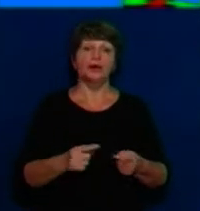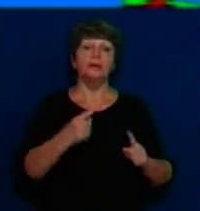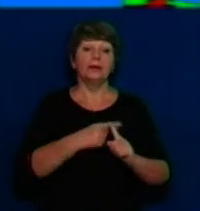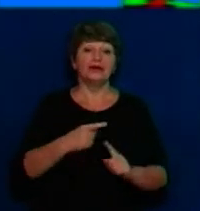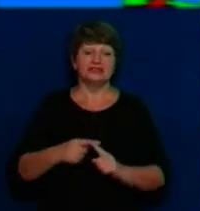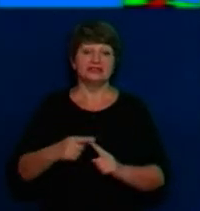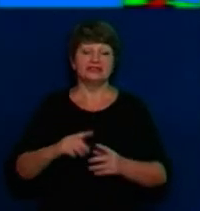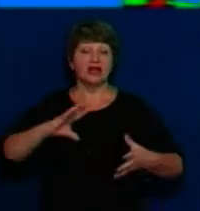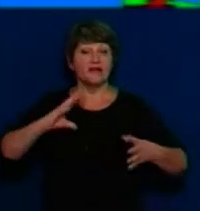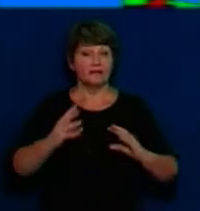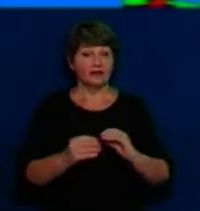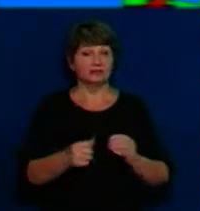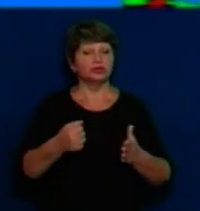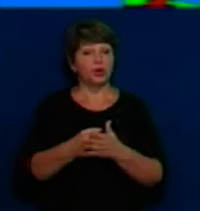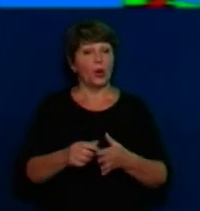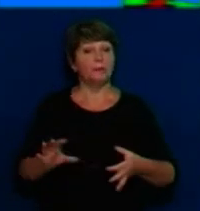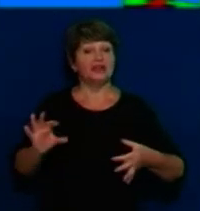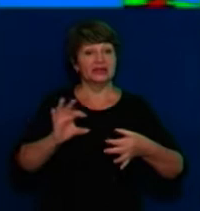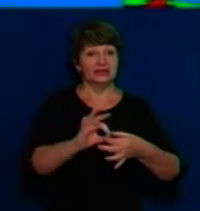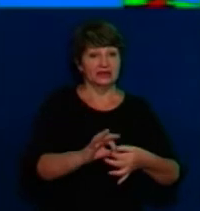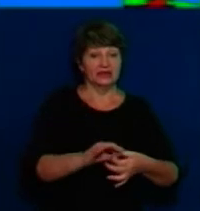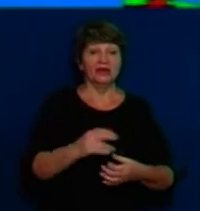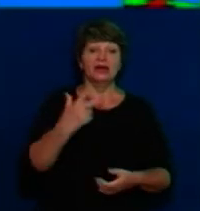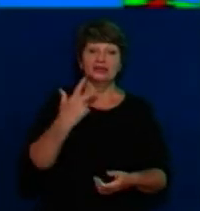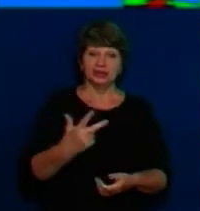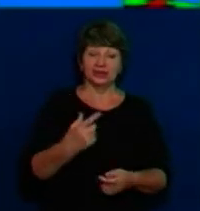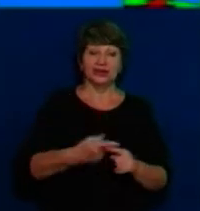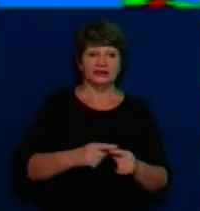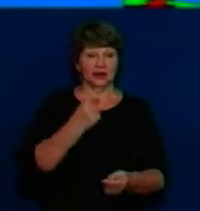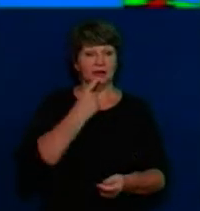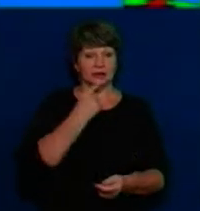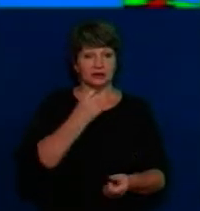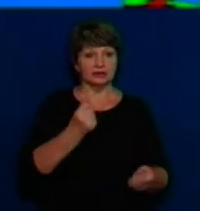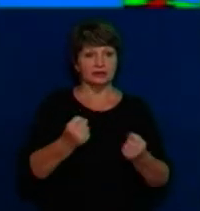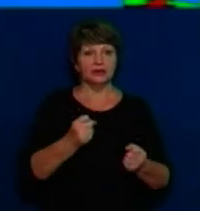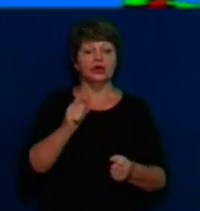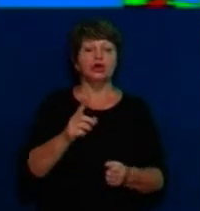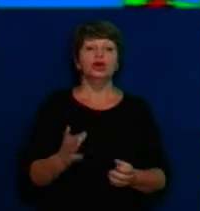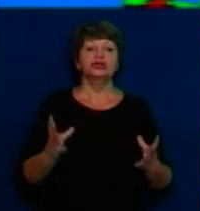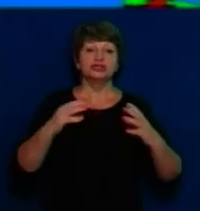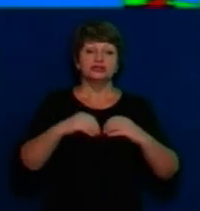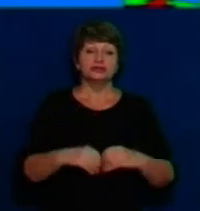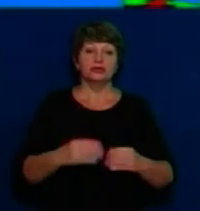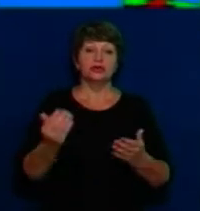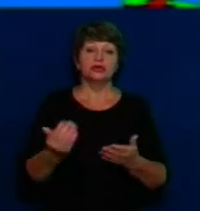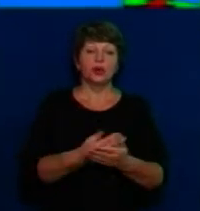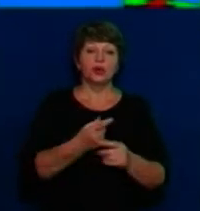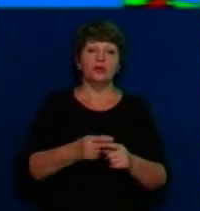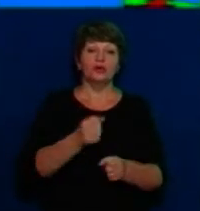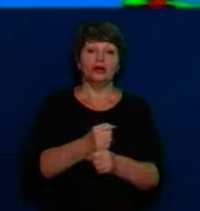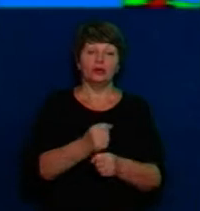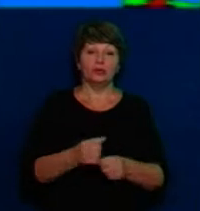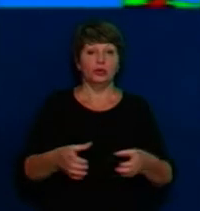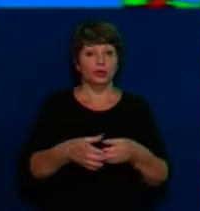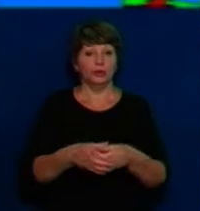облдержадміністрації щодо приєднання. І три, їх позначено червоним, там створено спільні робочі групи по опрацюванню проєктів